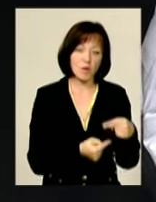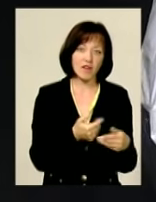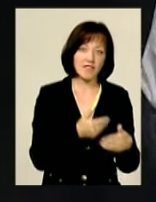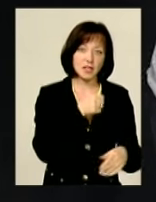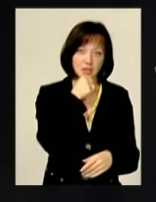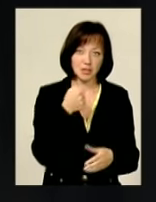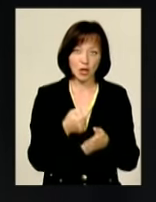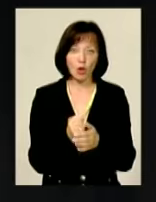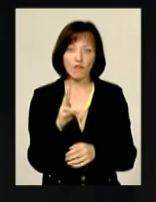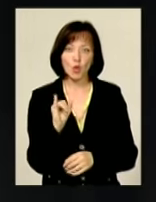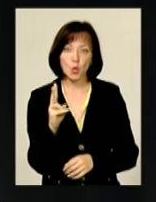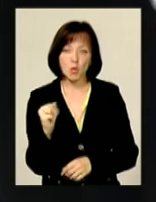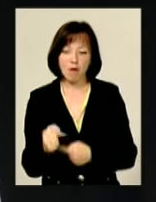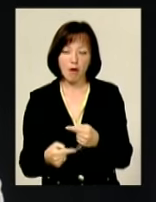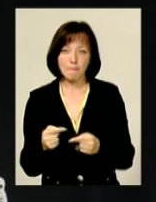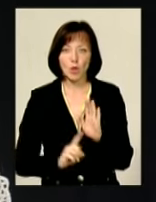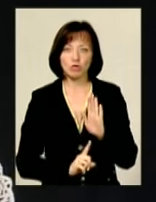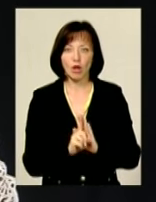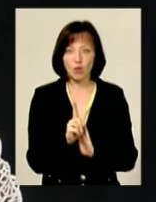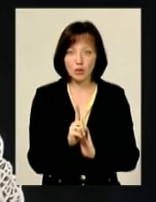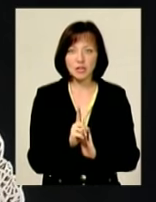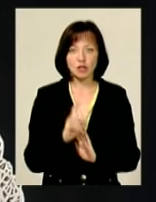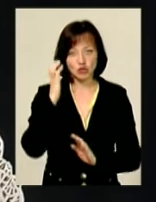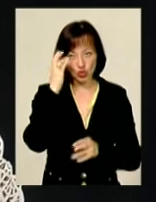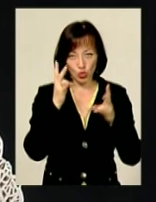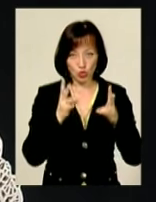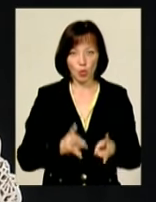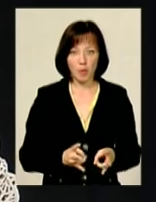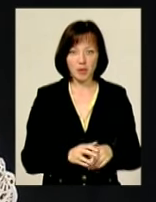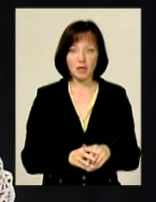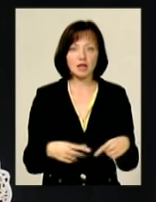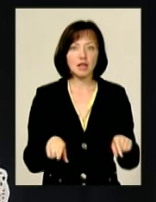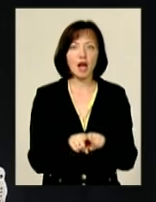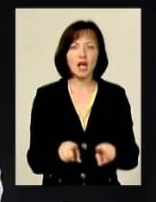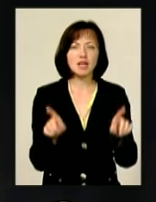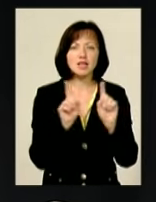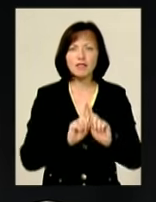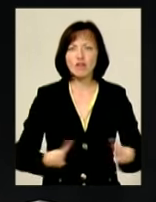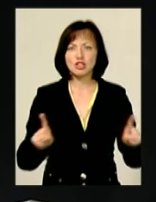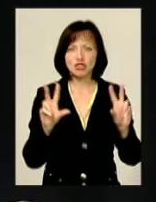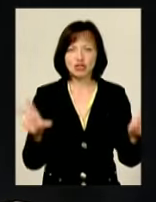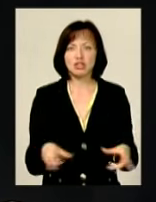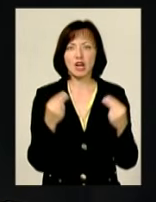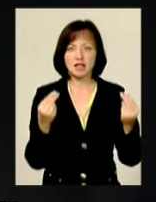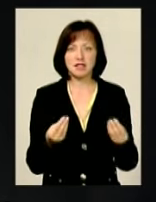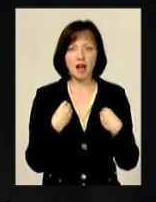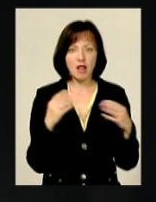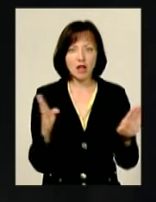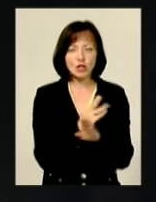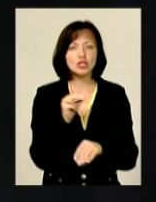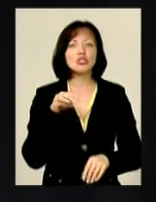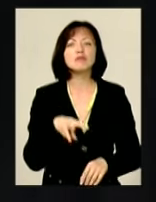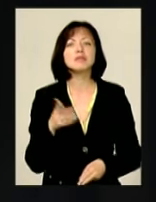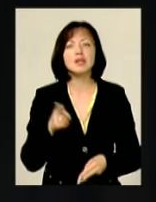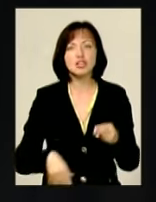діда до онука Почалося з Чорнобиля Такий дивовижний шанс дала нам доля А чим закінчився наш Майдан?